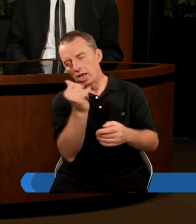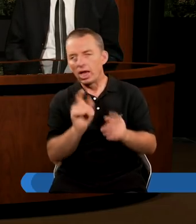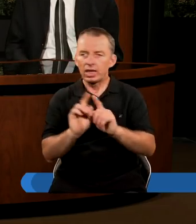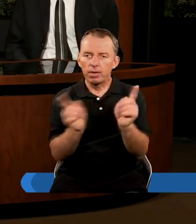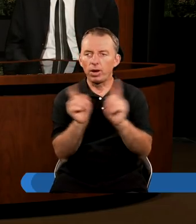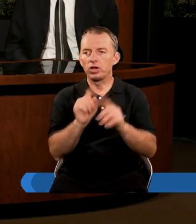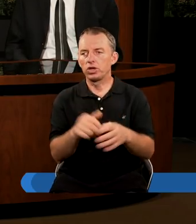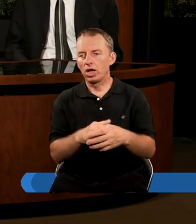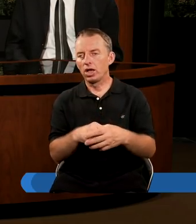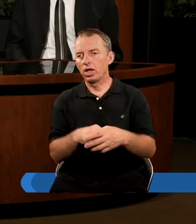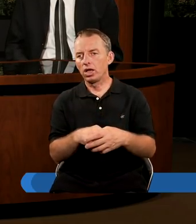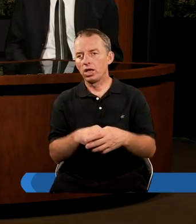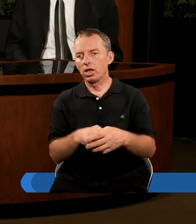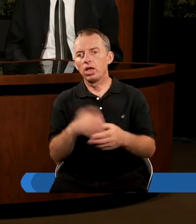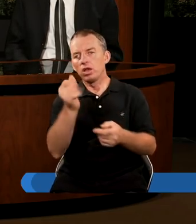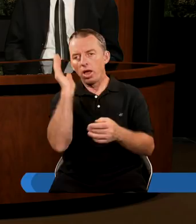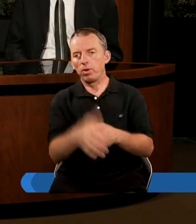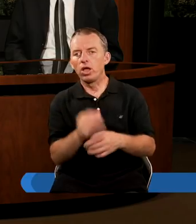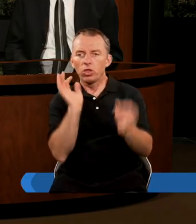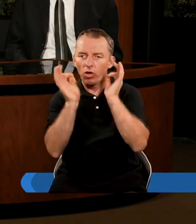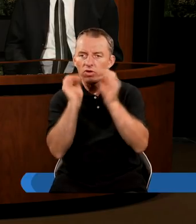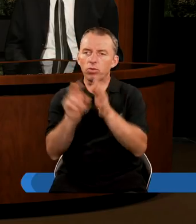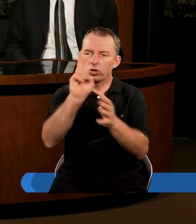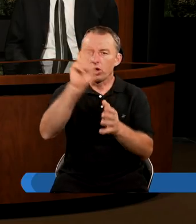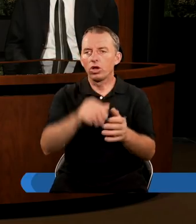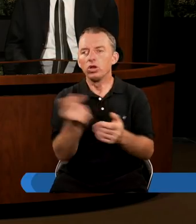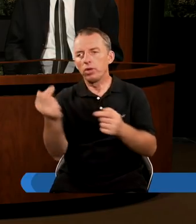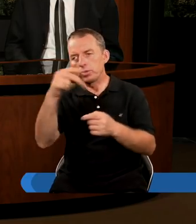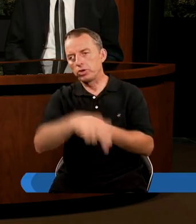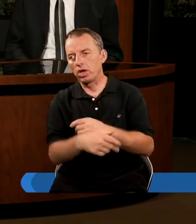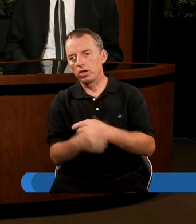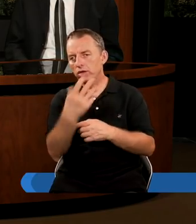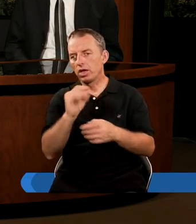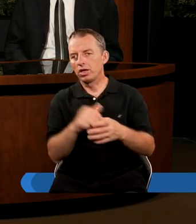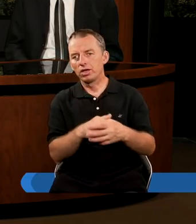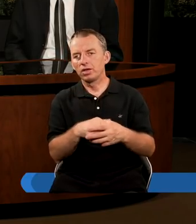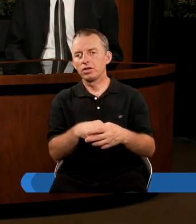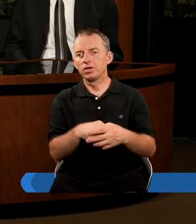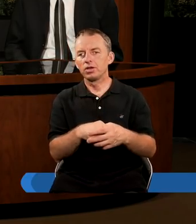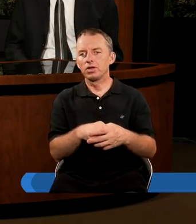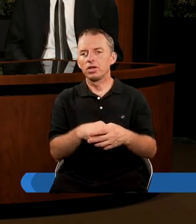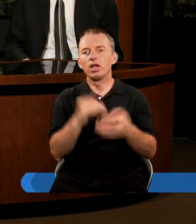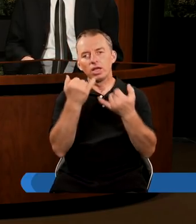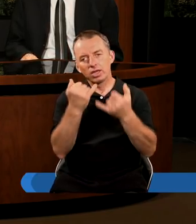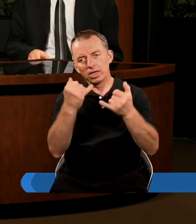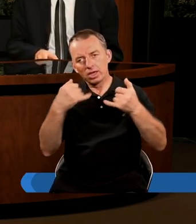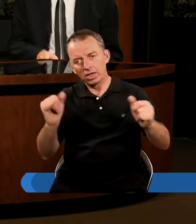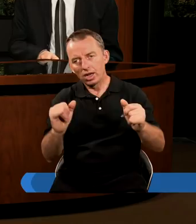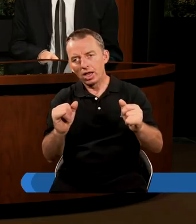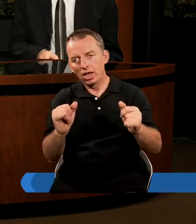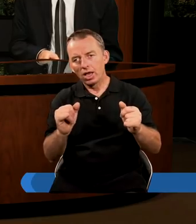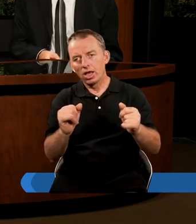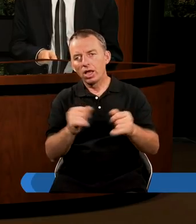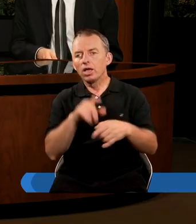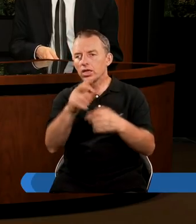symboliczne. Nie będziesz, że się dowiem od kogoś, że przyszedł. Nie. Jakiś inny, jakaś